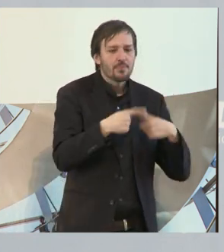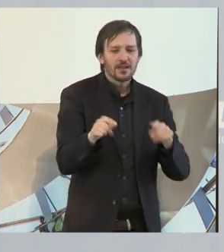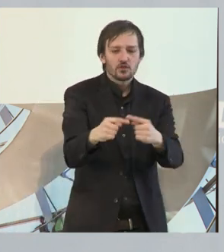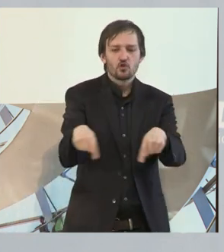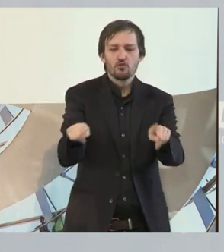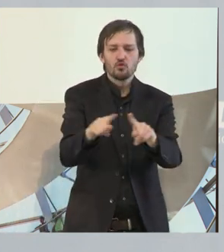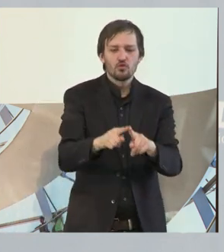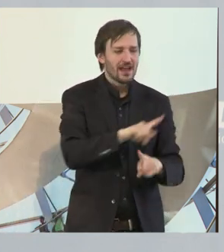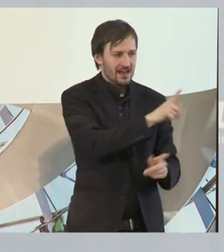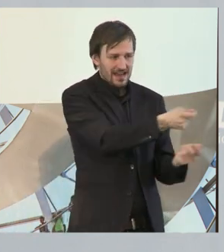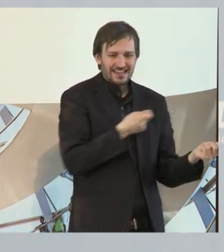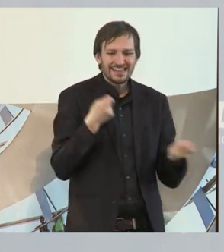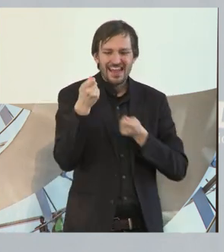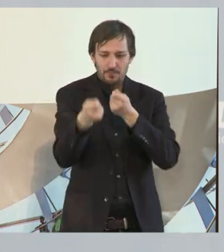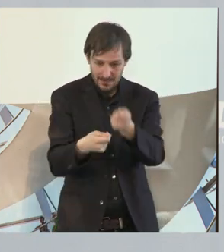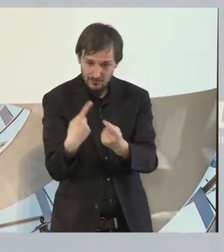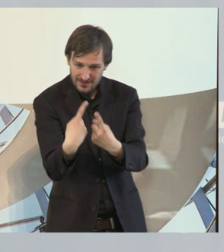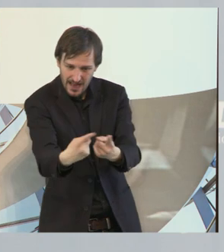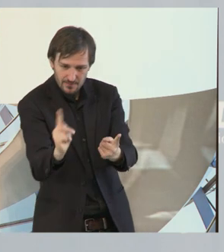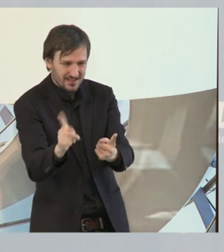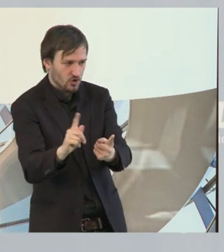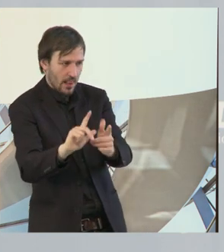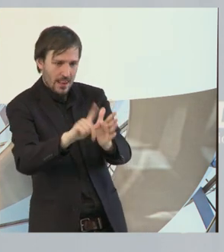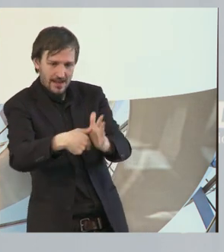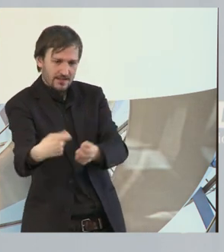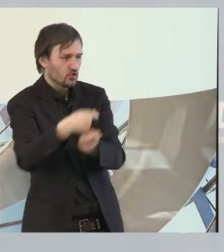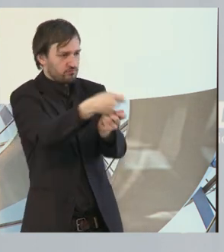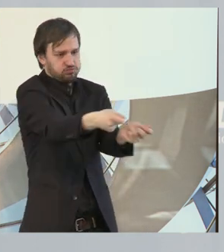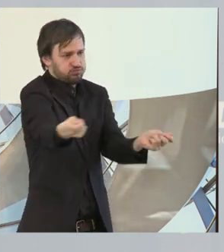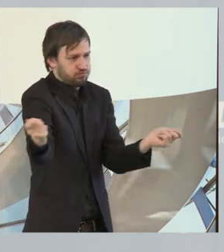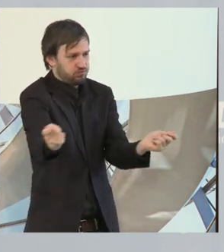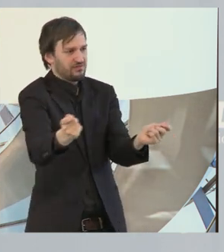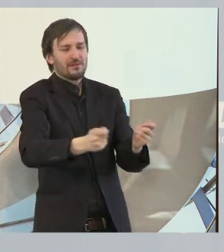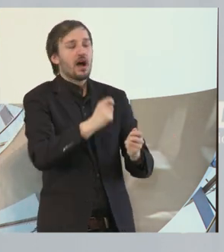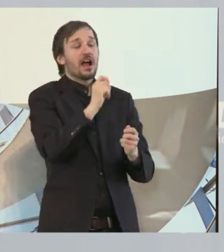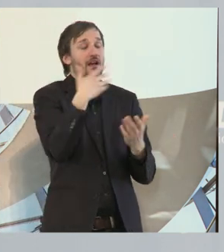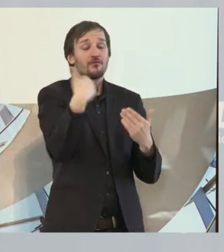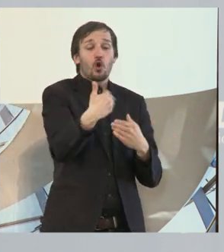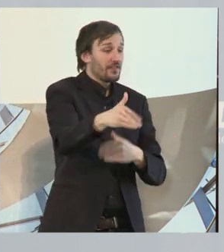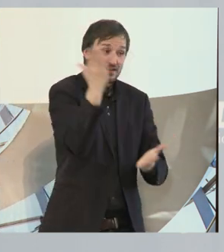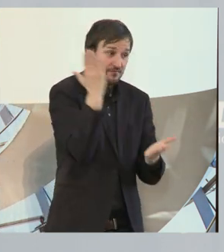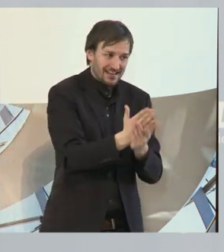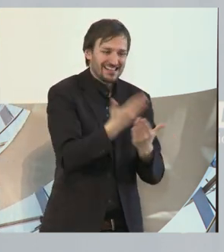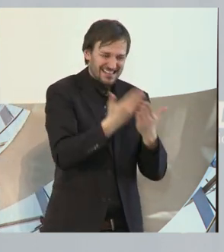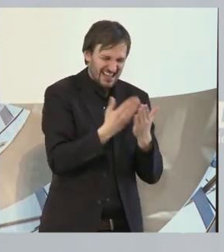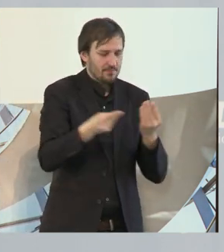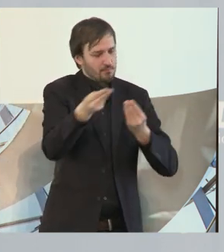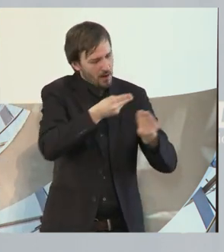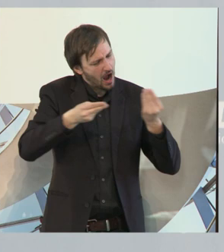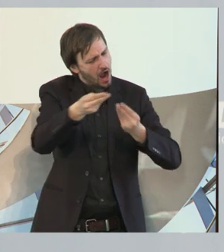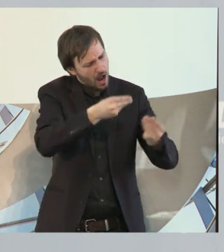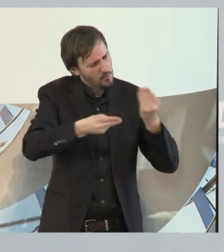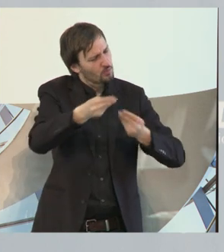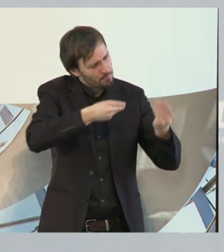Kommunen geben, das alles ist noch offen. daran orientiert sich auch der weitere Fortgang der Beratungen. Ich will